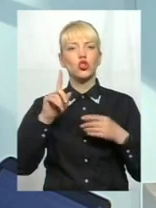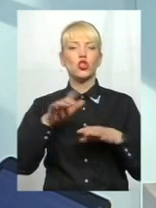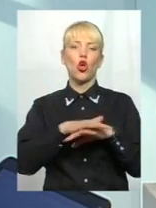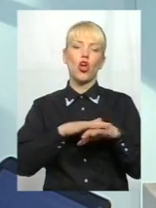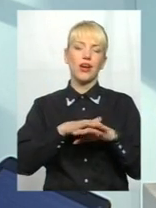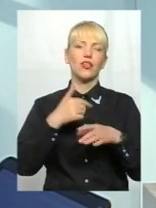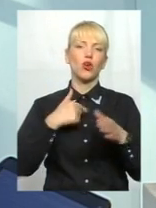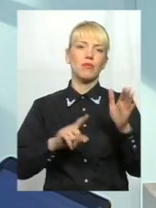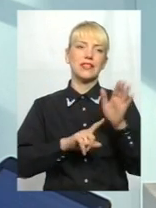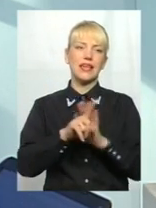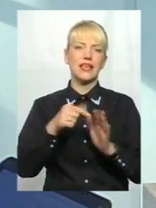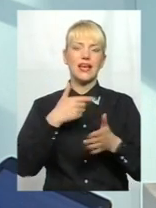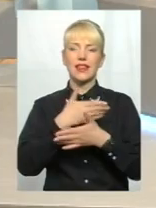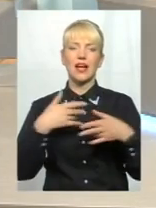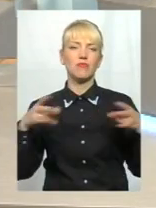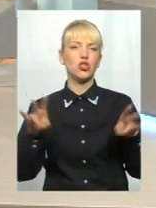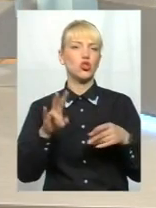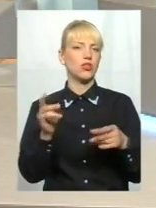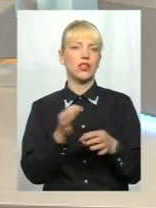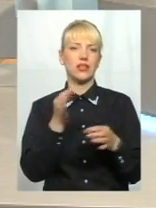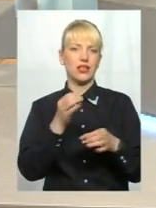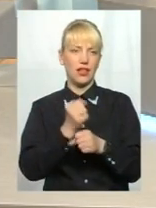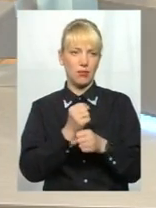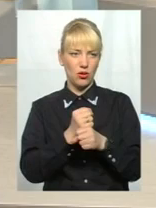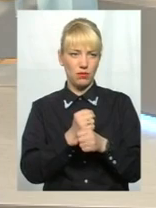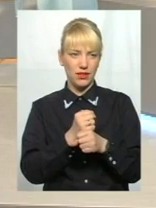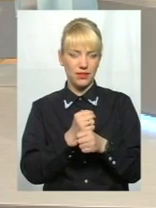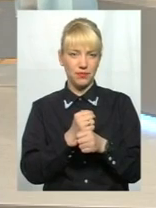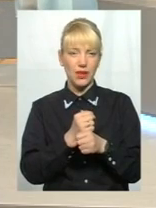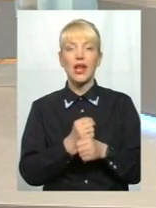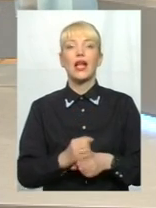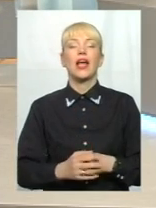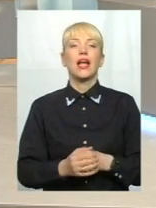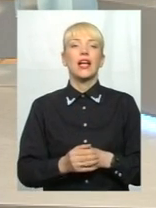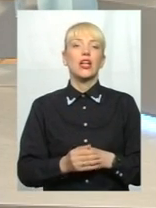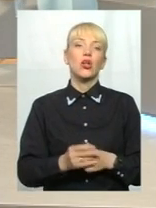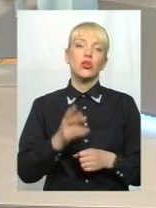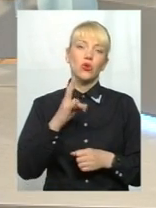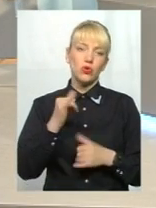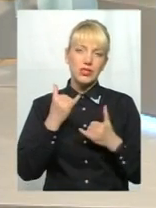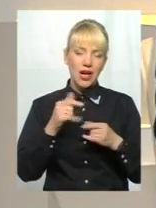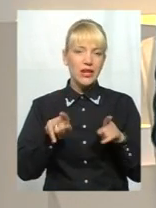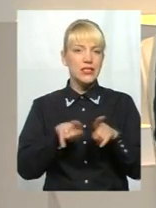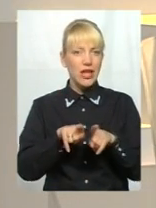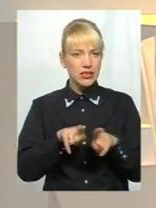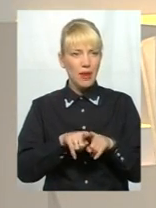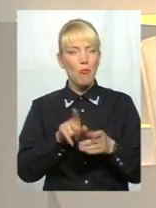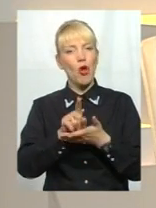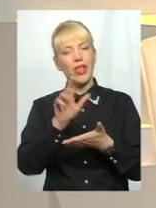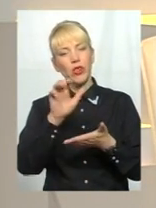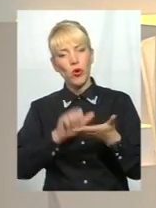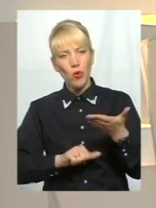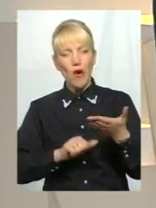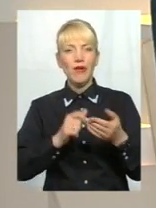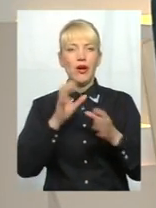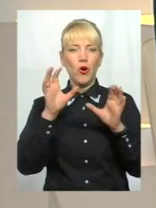от нам нічого не треба робити, ні міністром нікому, Ірина буде працювати. ліберального податкового кодексу теж, начебто він витає